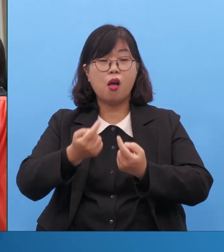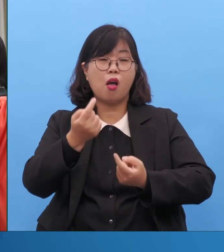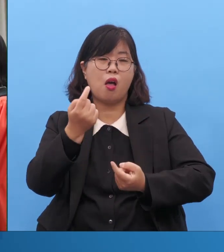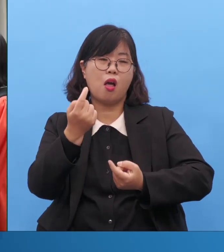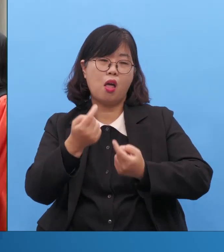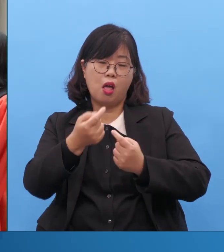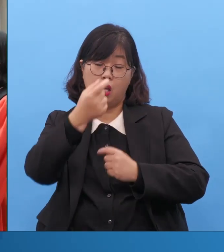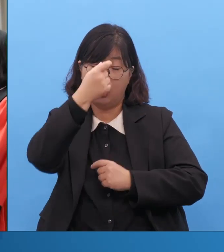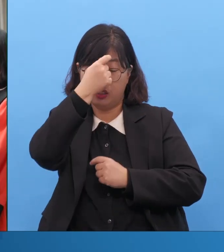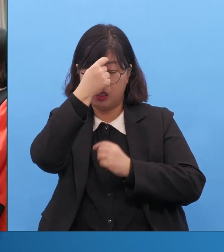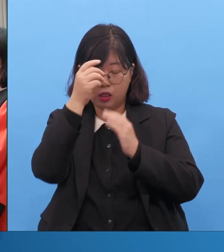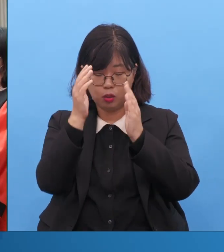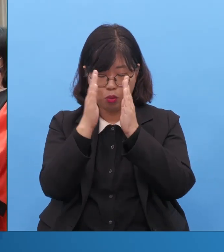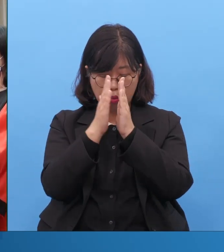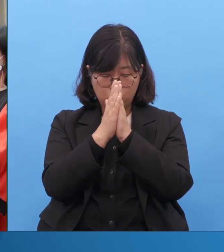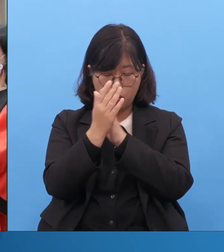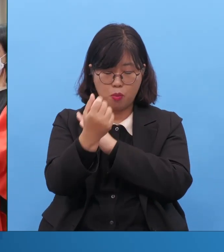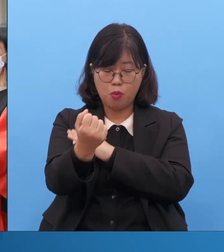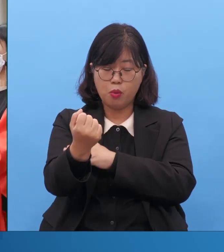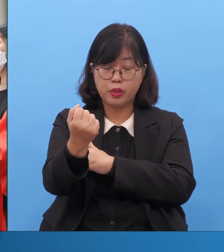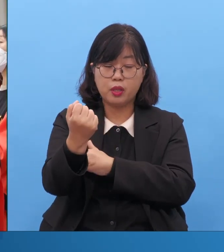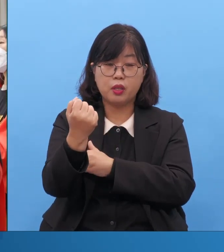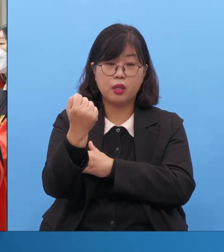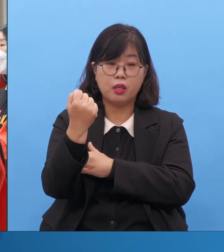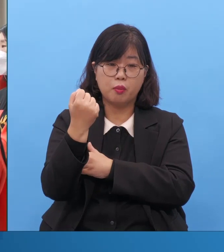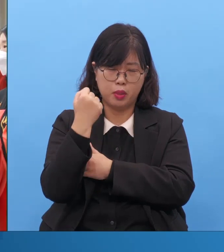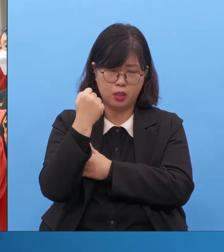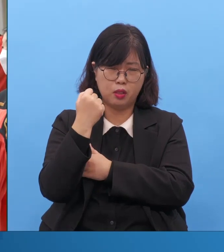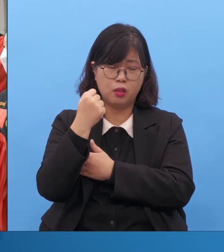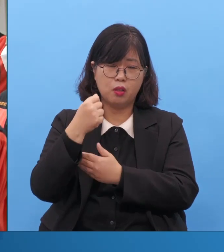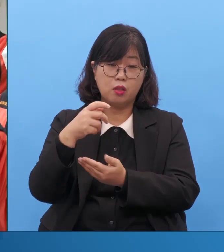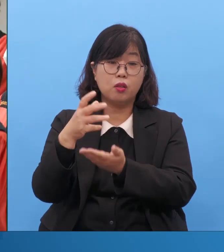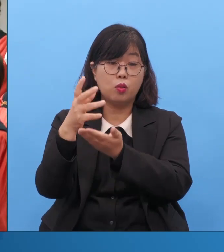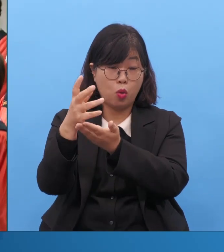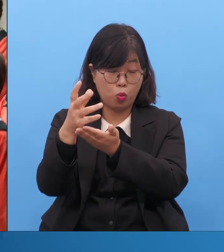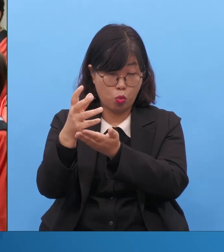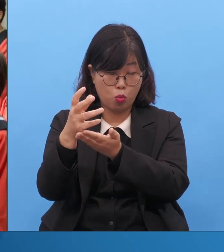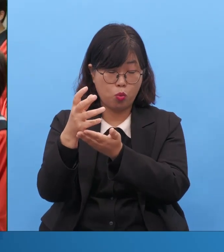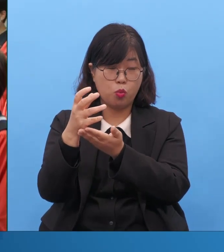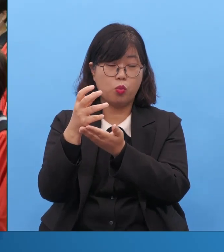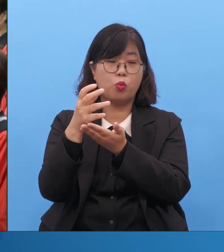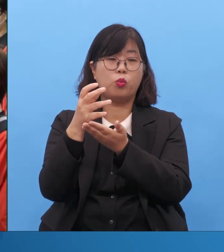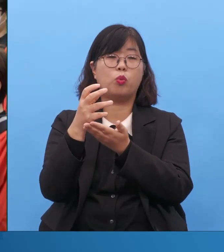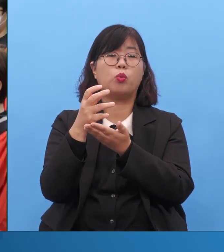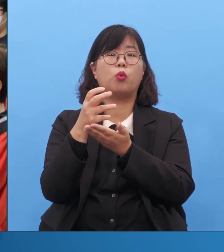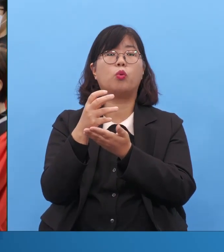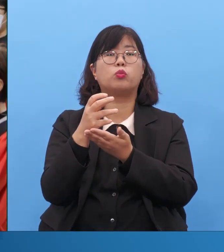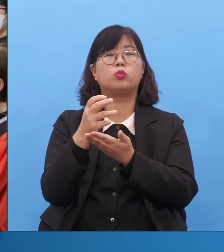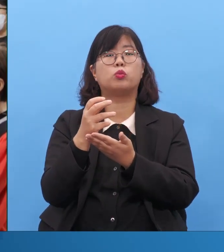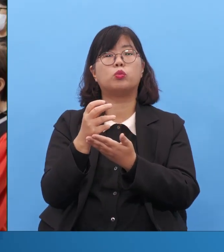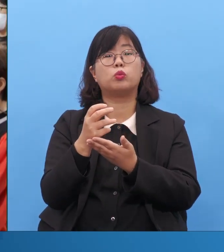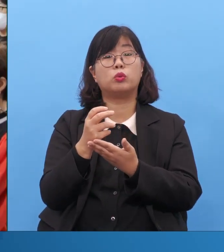기도로 힘을 얻고